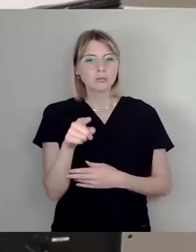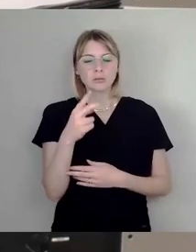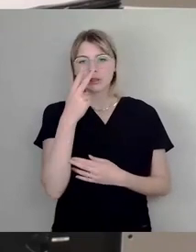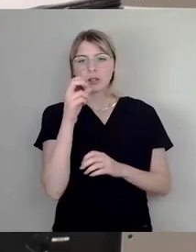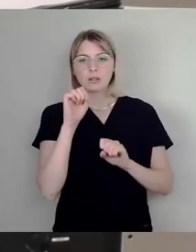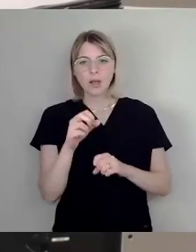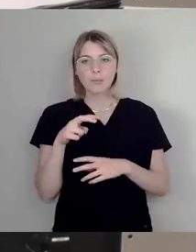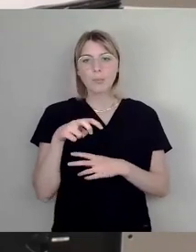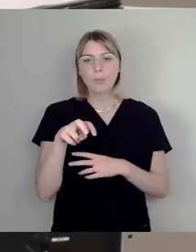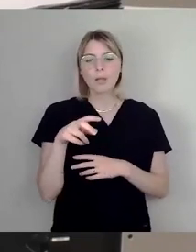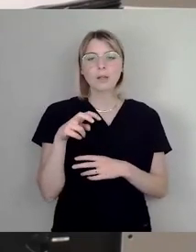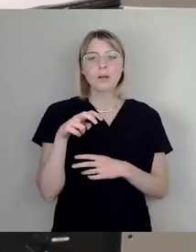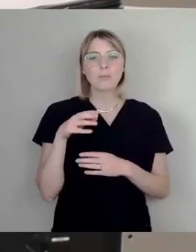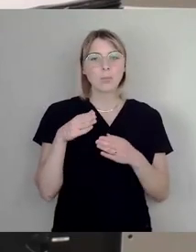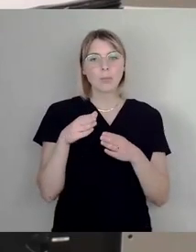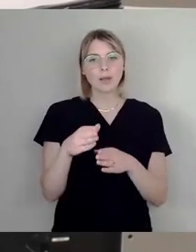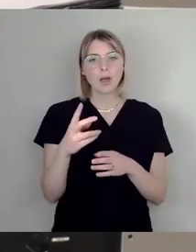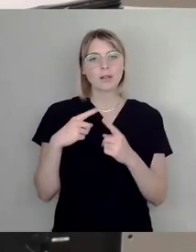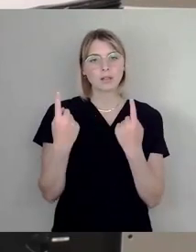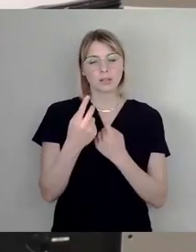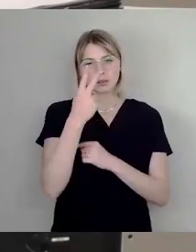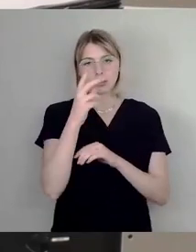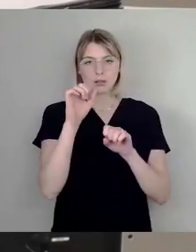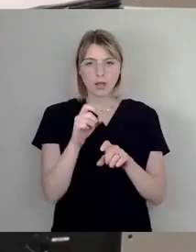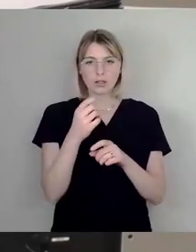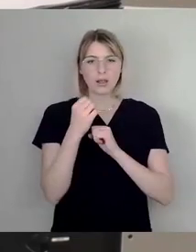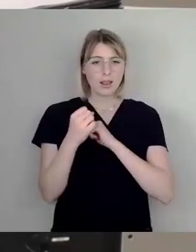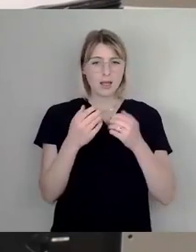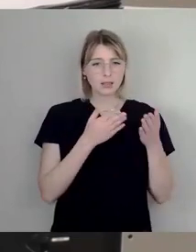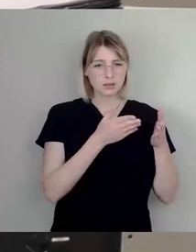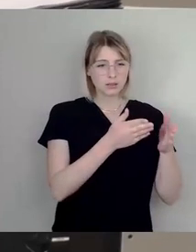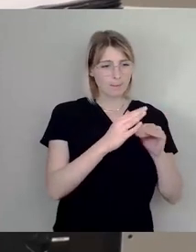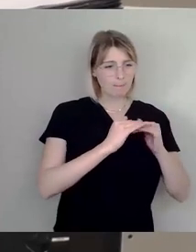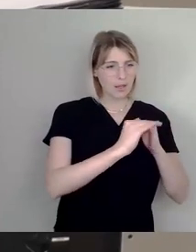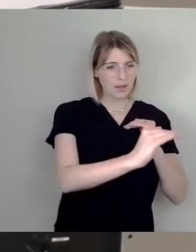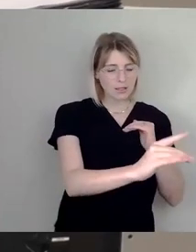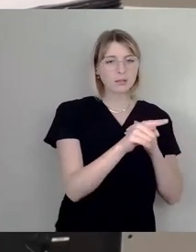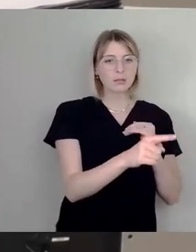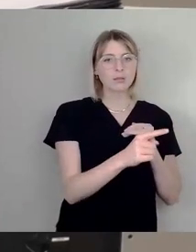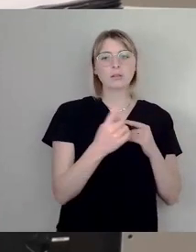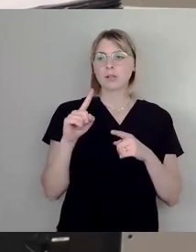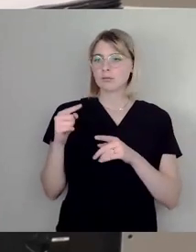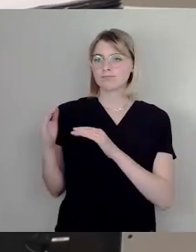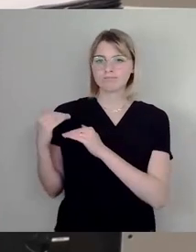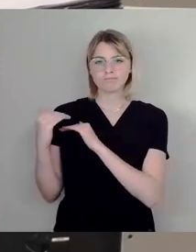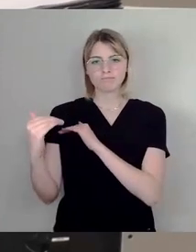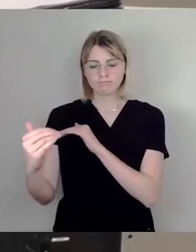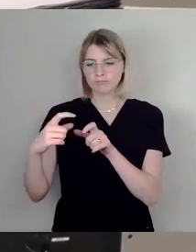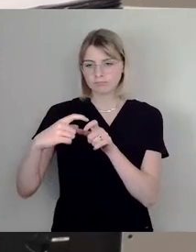versiegelte Flächen. Links begrüßenswert Beete, dann im Prinzip diese eingefassten Beete mit relativ martialischen und